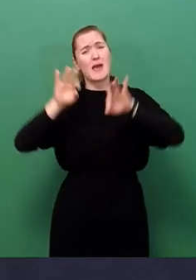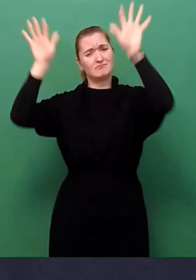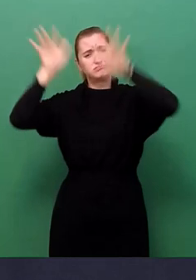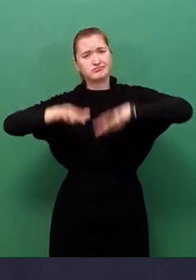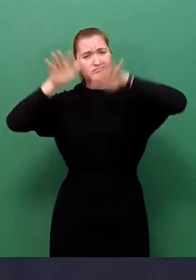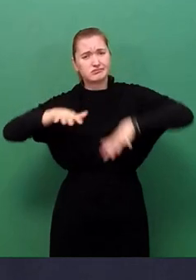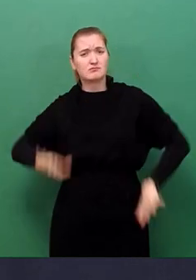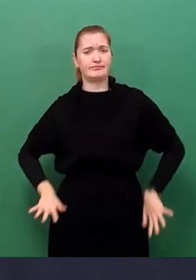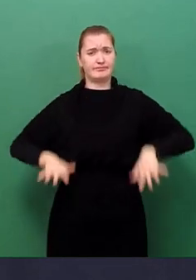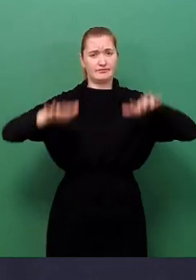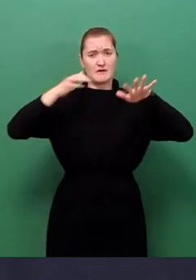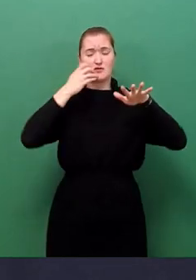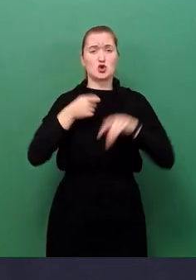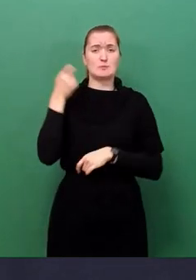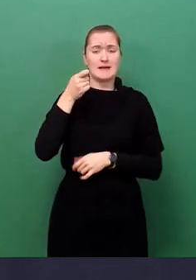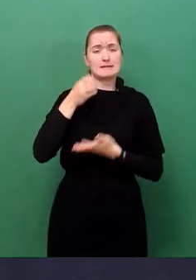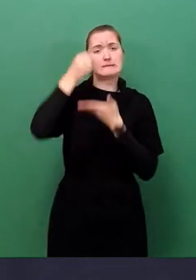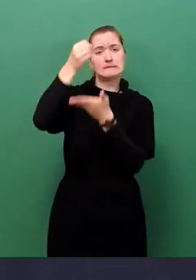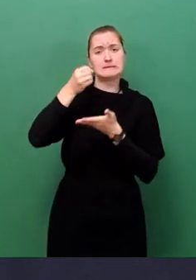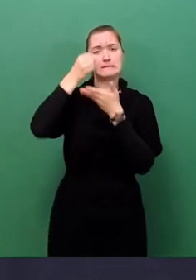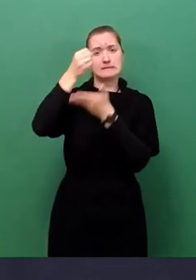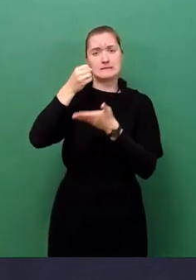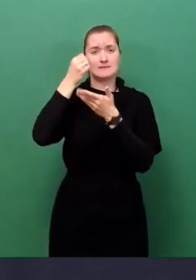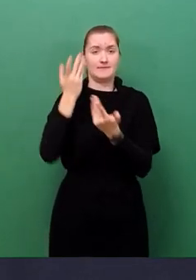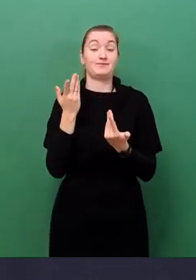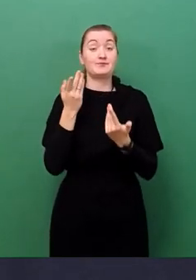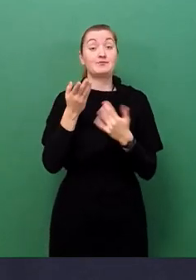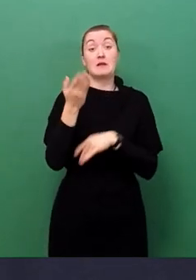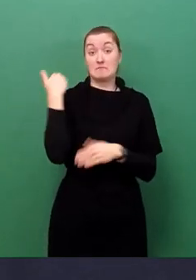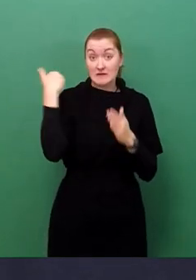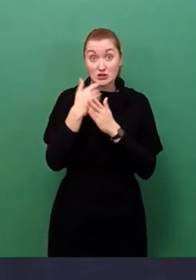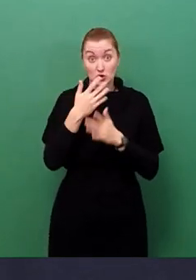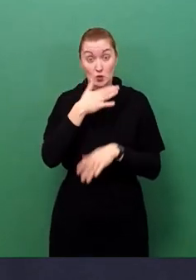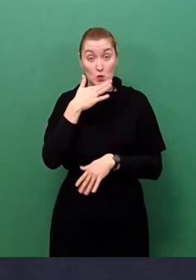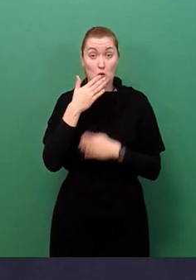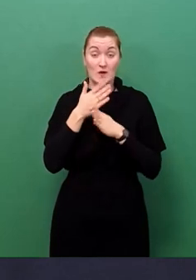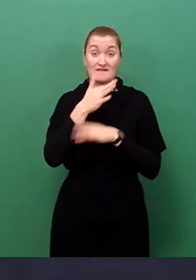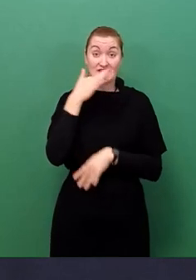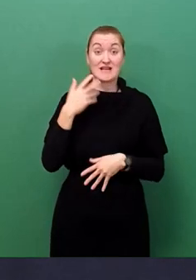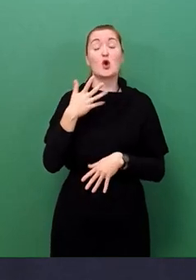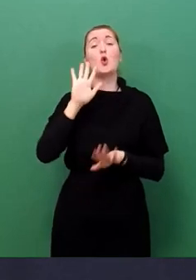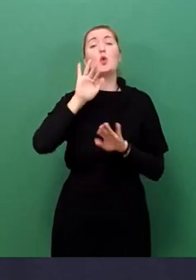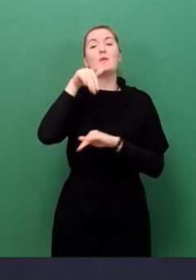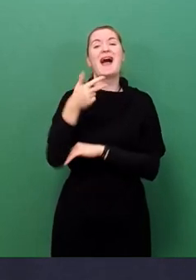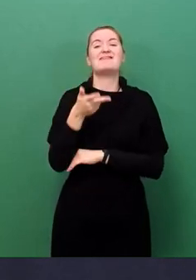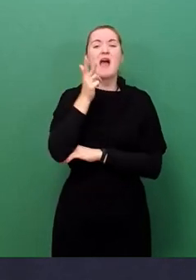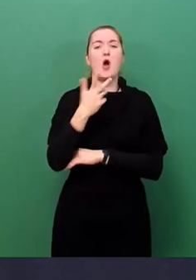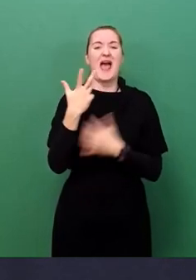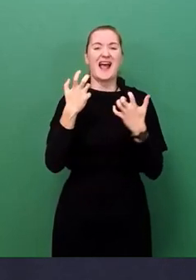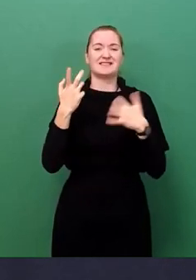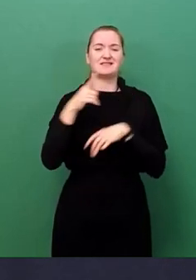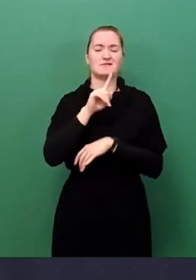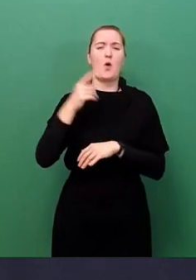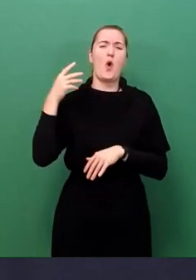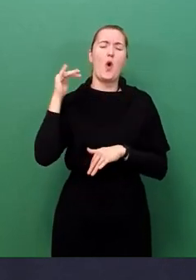der Unterstützung zahlreicher Akteure gelungen ist, über 380.000 Euro zu sammeln. In Kürze werden Sie eine Vorlage